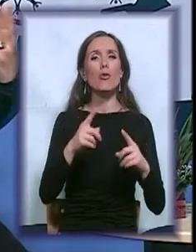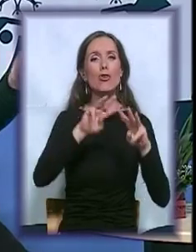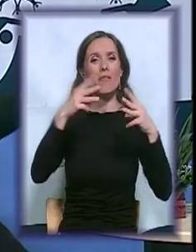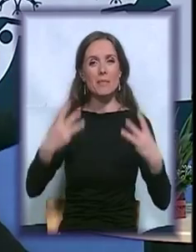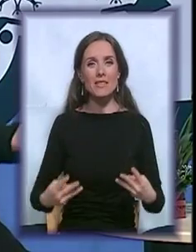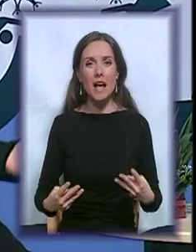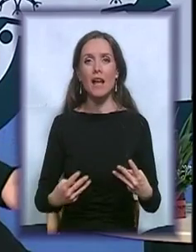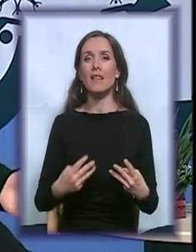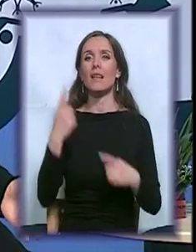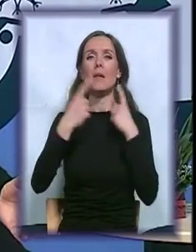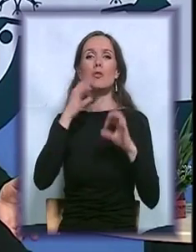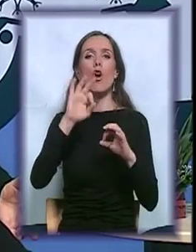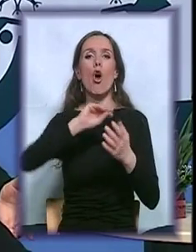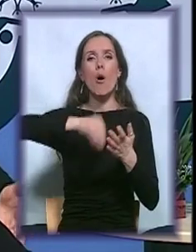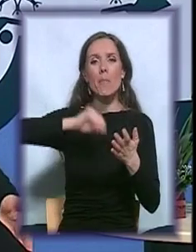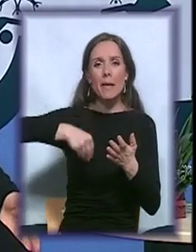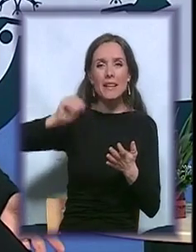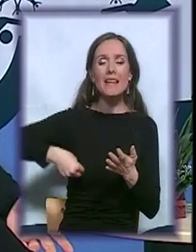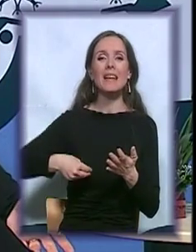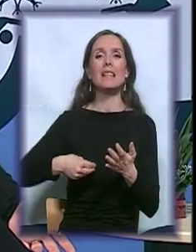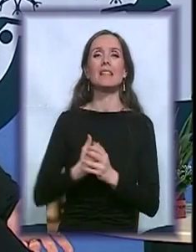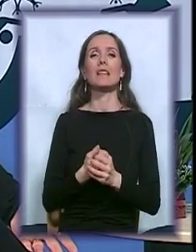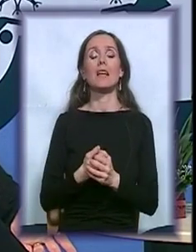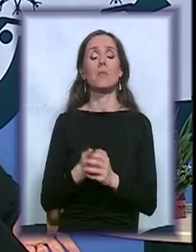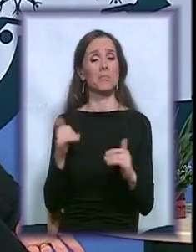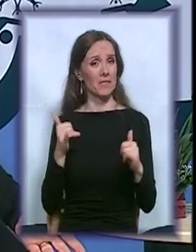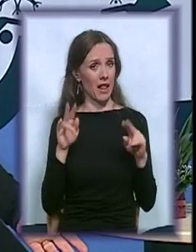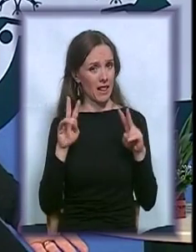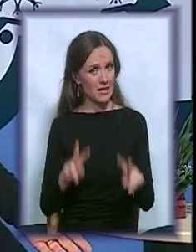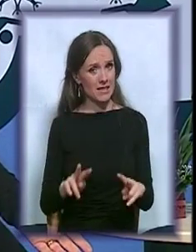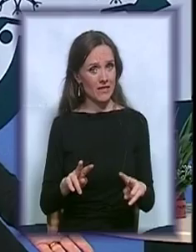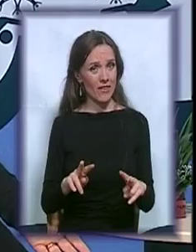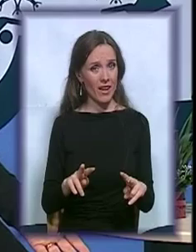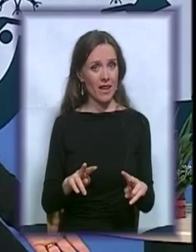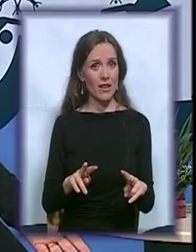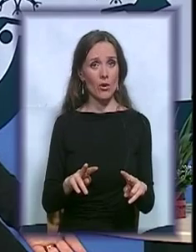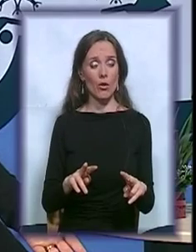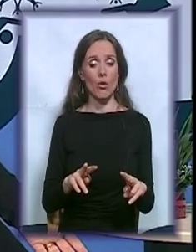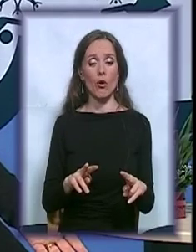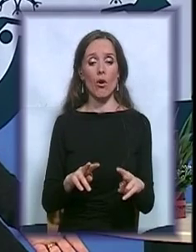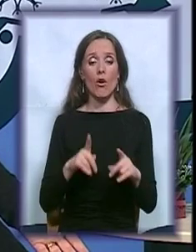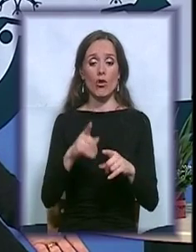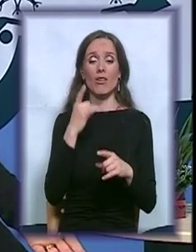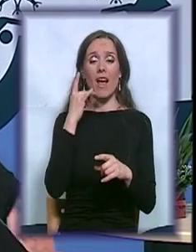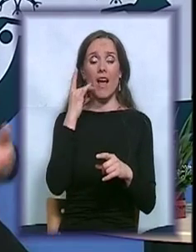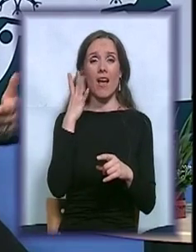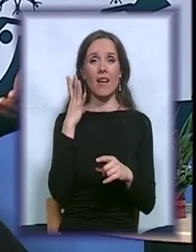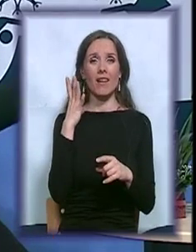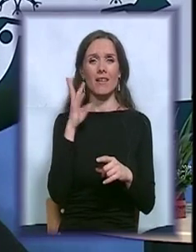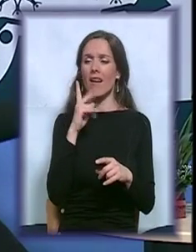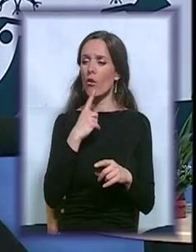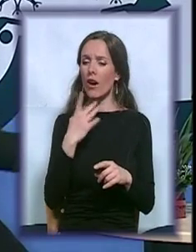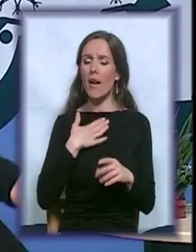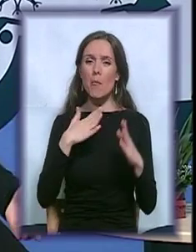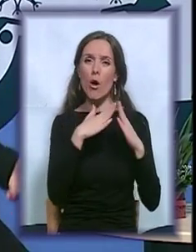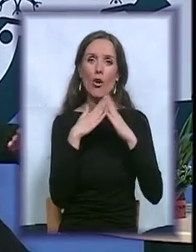se bave peticijama i da li je stvarno više sve svedeno na to da kada, kako je rekla